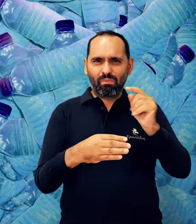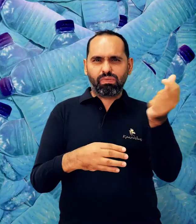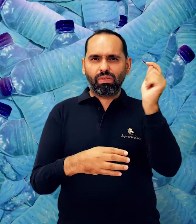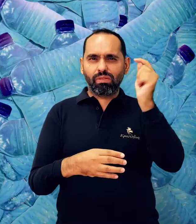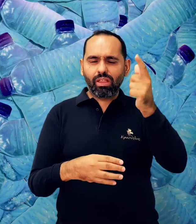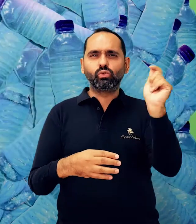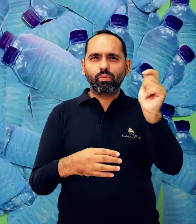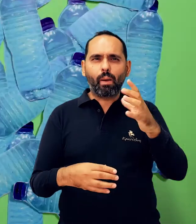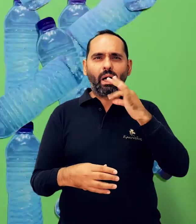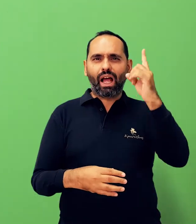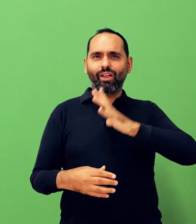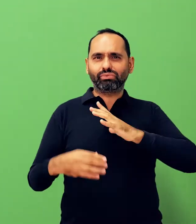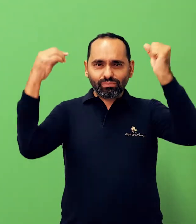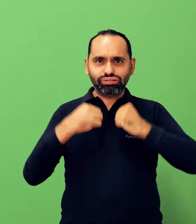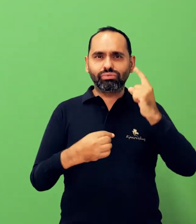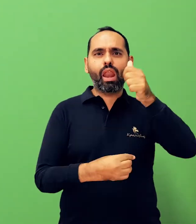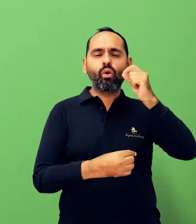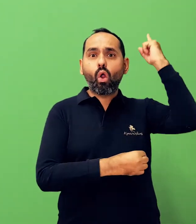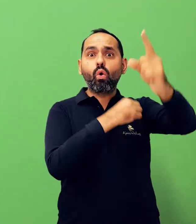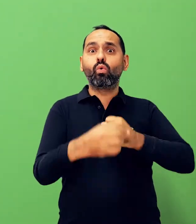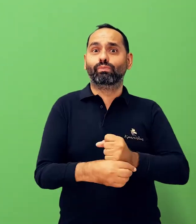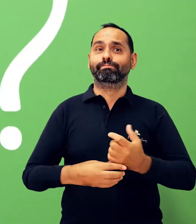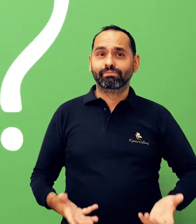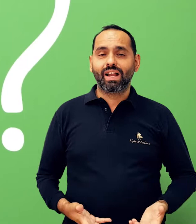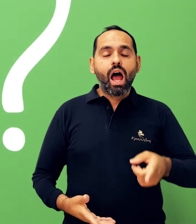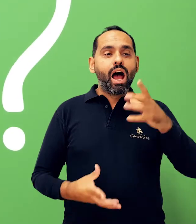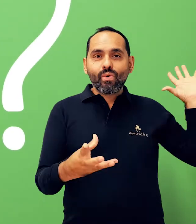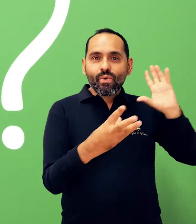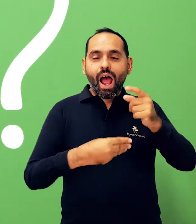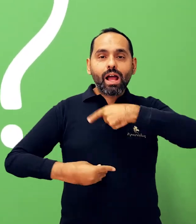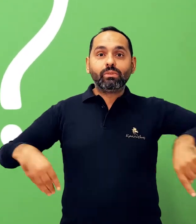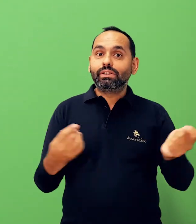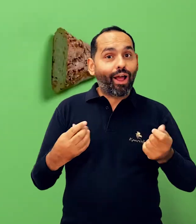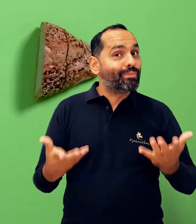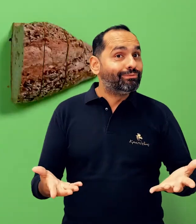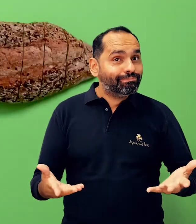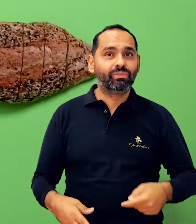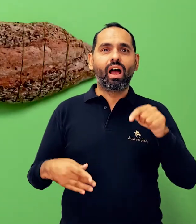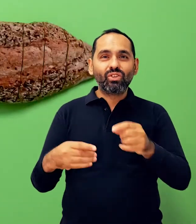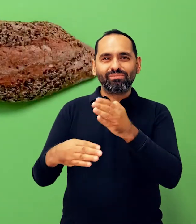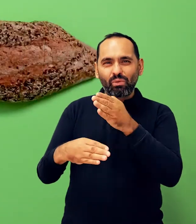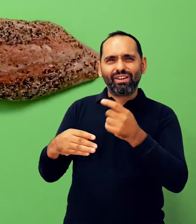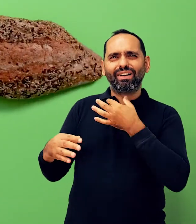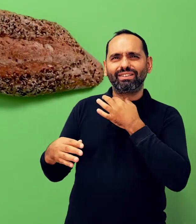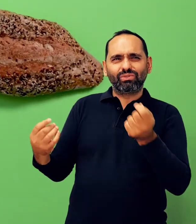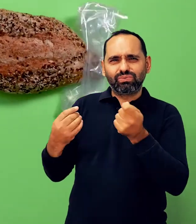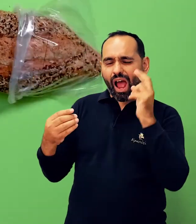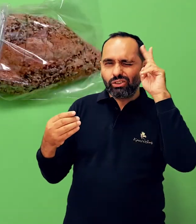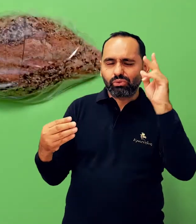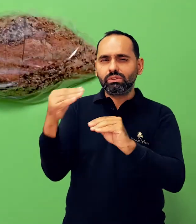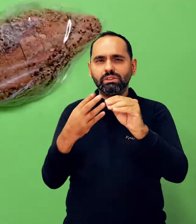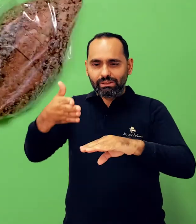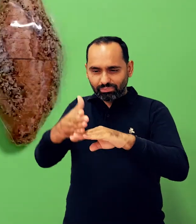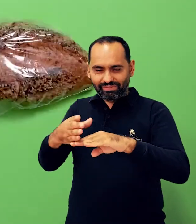άνθρωπος ταιρείται το νερό ενός ολόκληρου χρόνου. Εμείς τι κάνουμε γι' αυτό? Χρησιμοποιούμε το ψωμί που περισσεύει